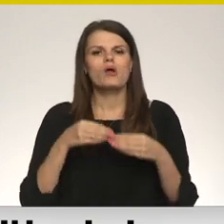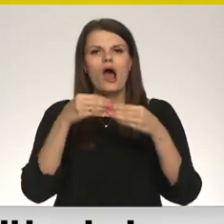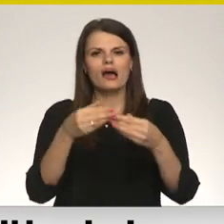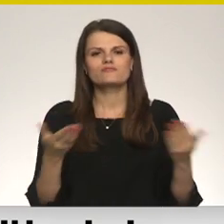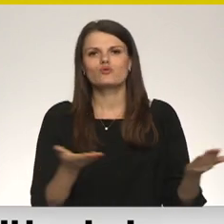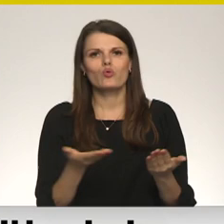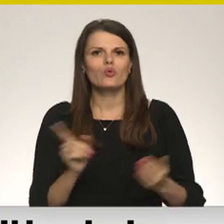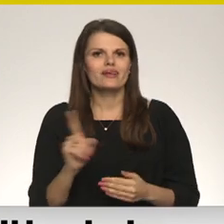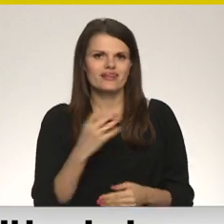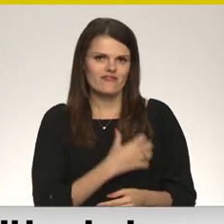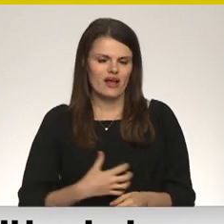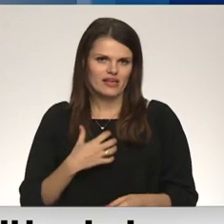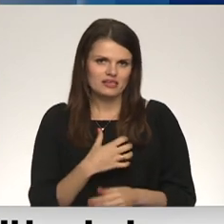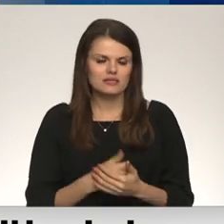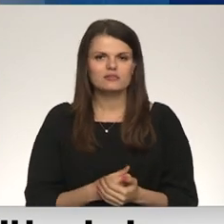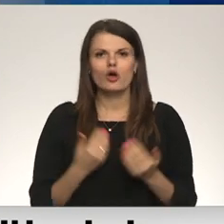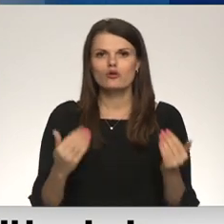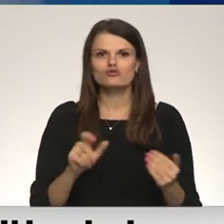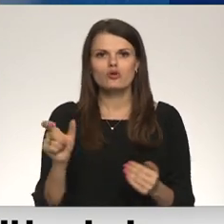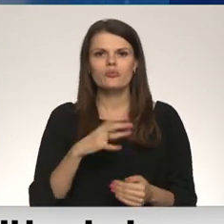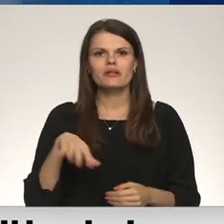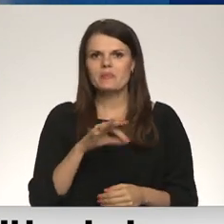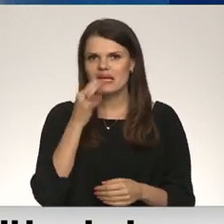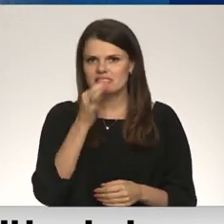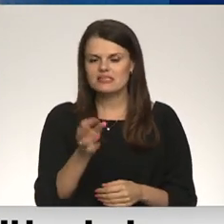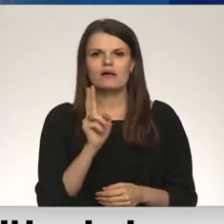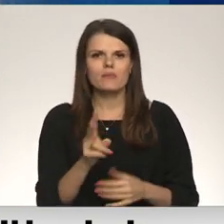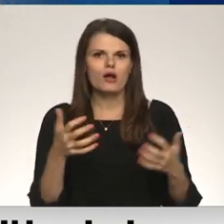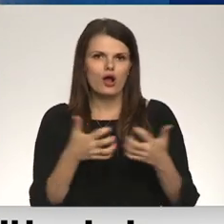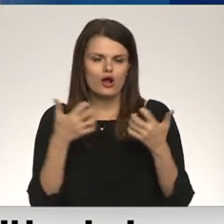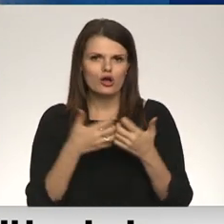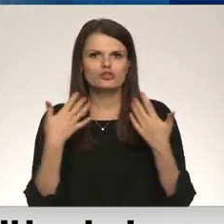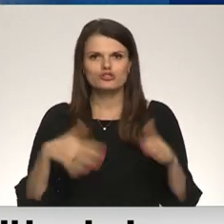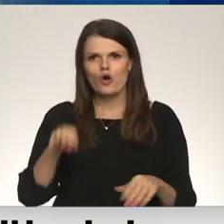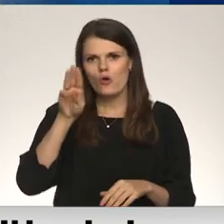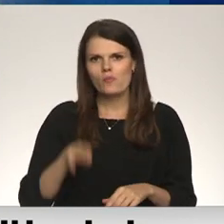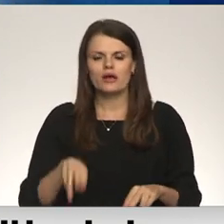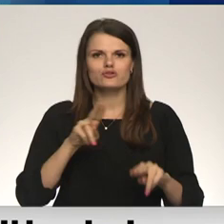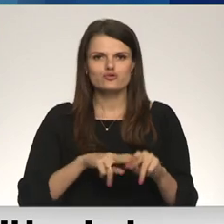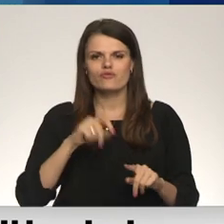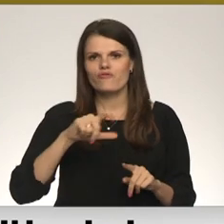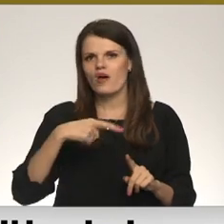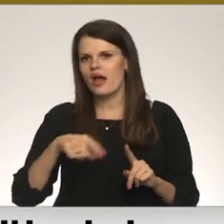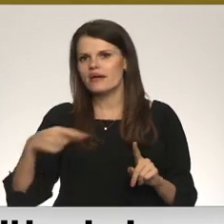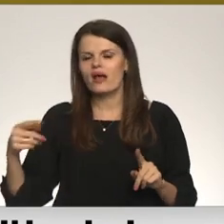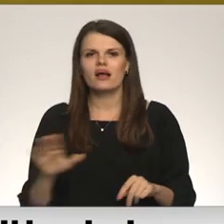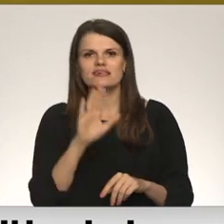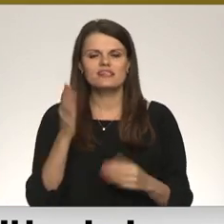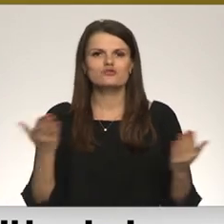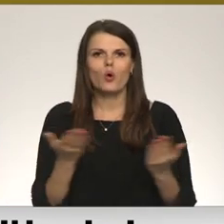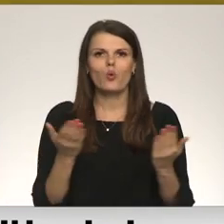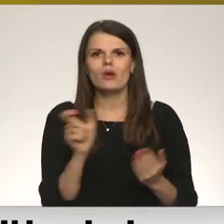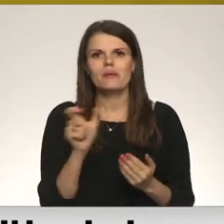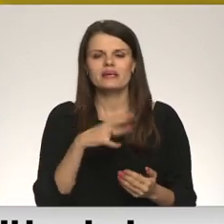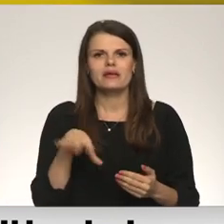tur, kad tas ir nepieciešams. Tātad šobrīd mēs sakam, ka karš ir itejas mēnesi un jau vairākas dienas. Kurā mirklī mēs